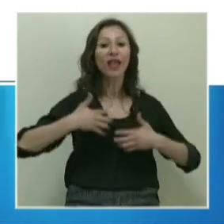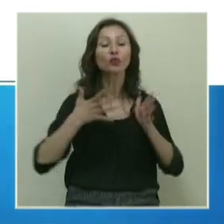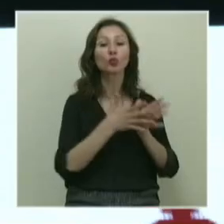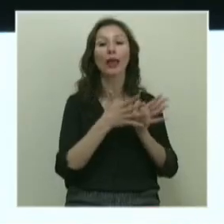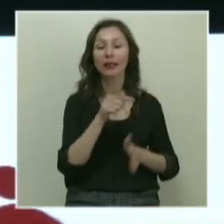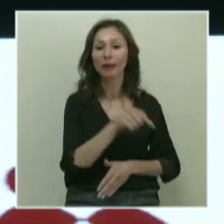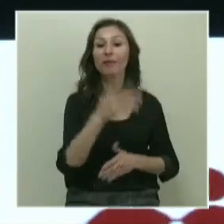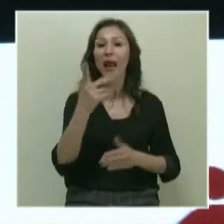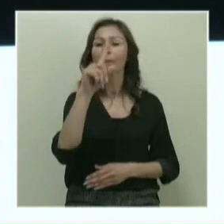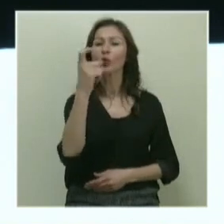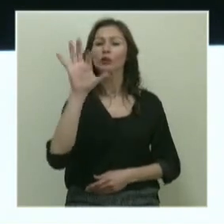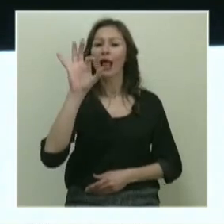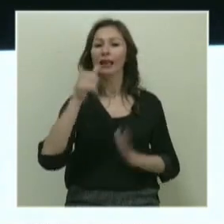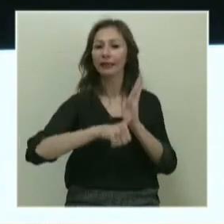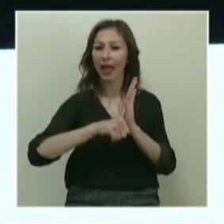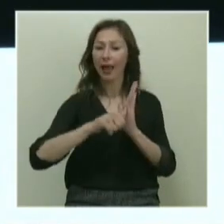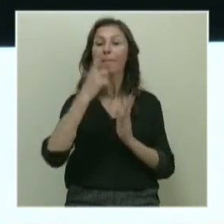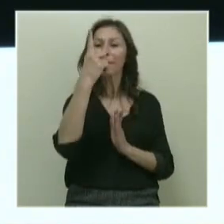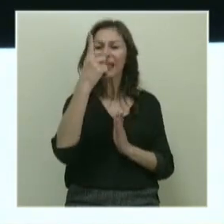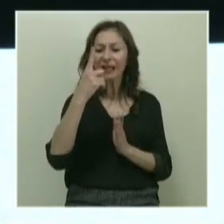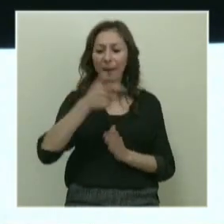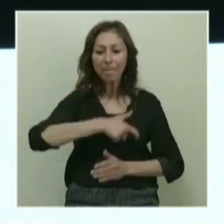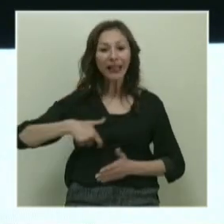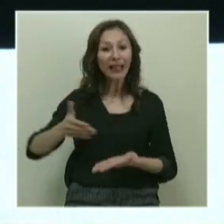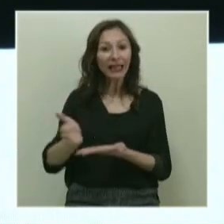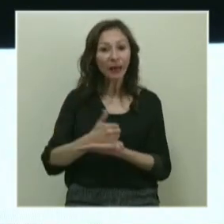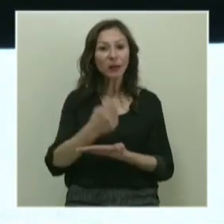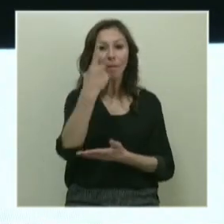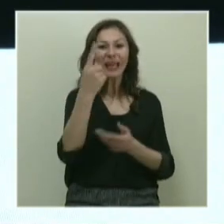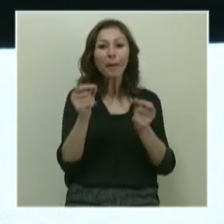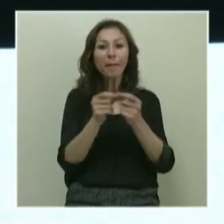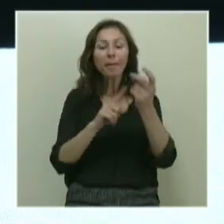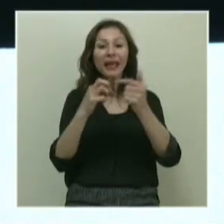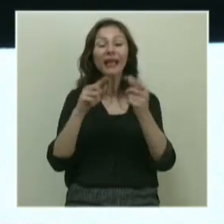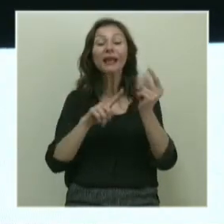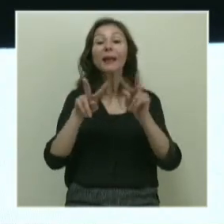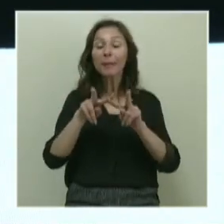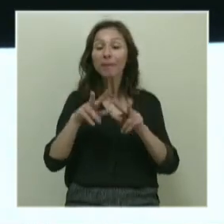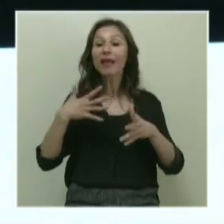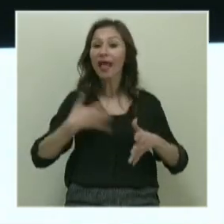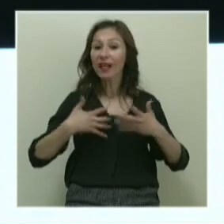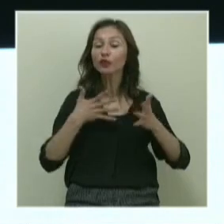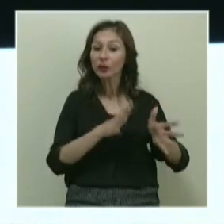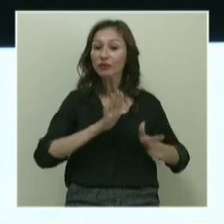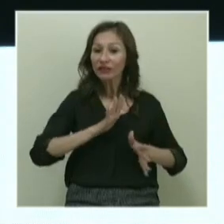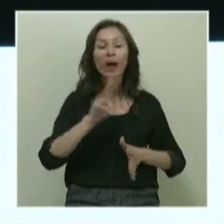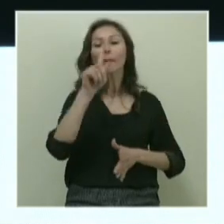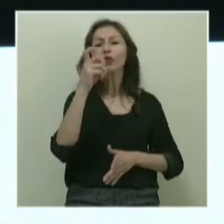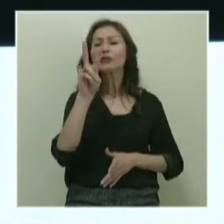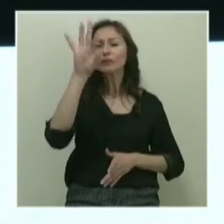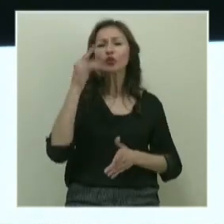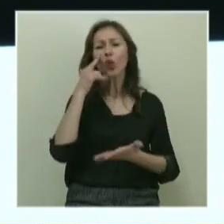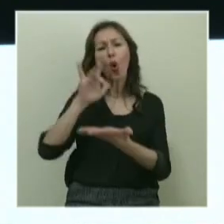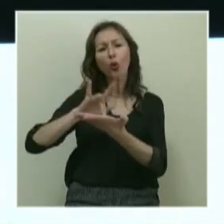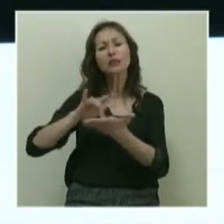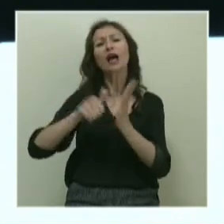tüketimi. Eğer 1950'de bir birim milli geliriniz, bir birim enerji tüketiminiz varsa dikkat edin. 70'lerin ortasına